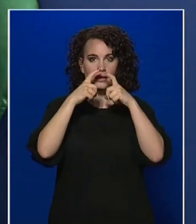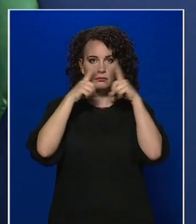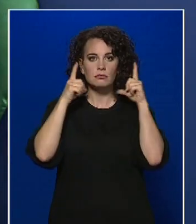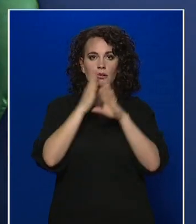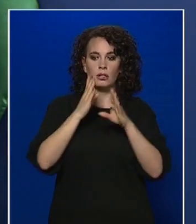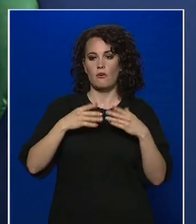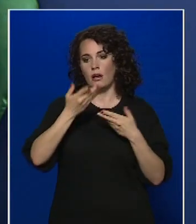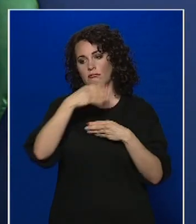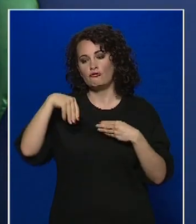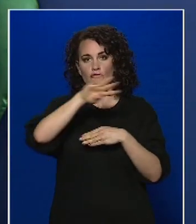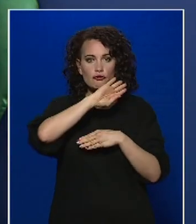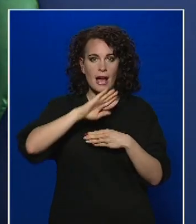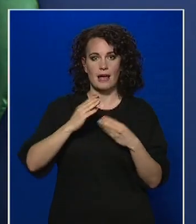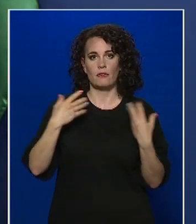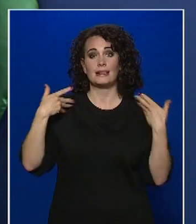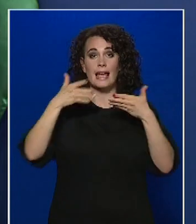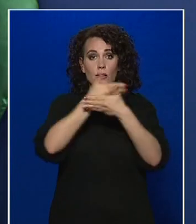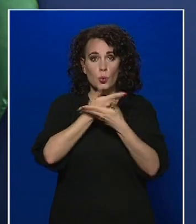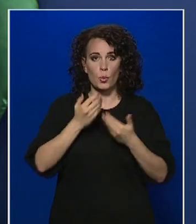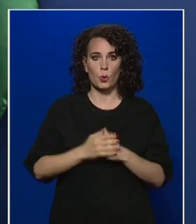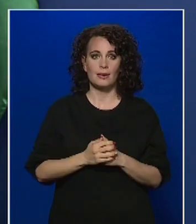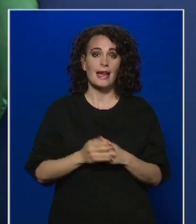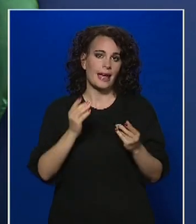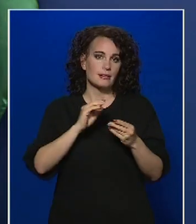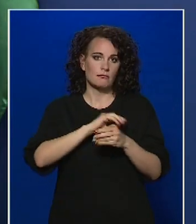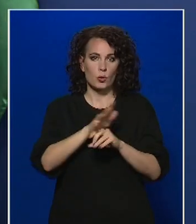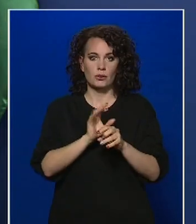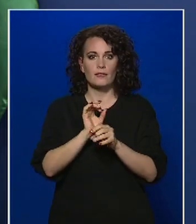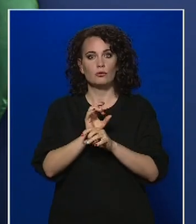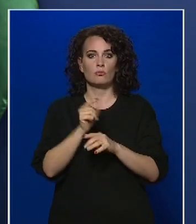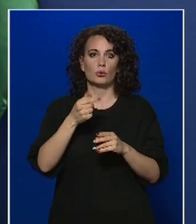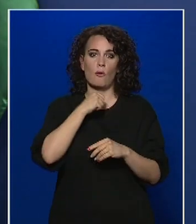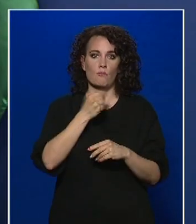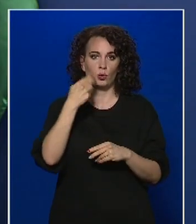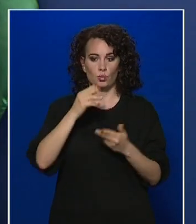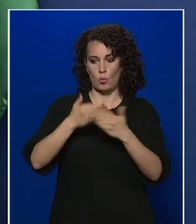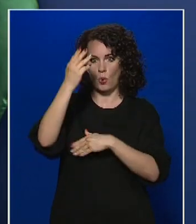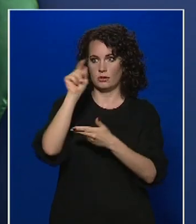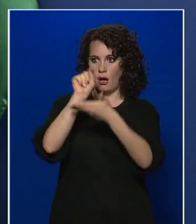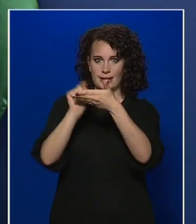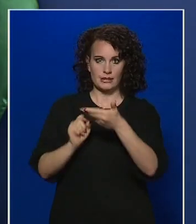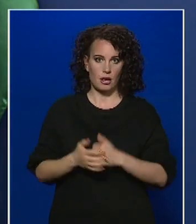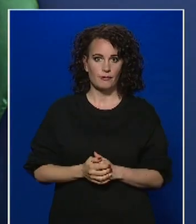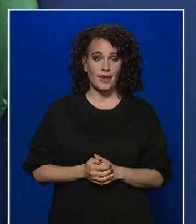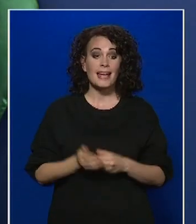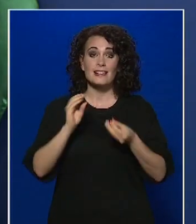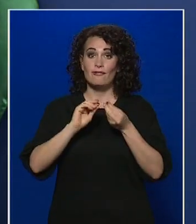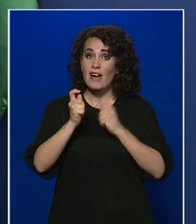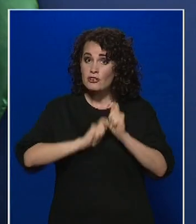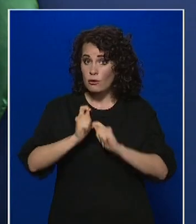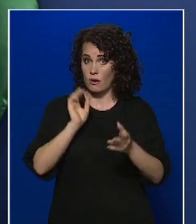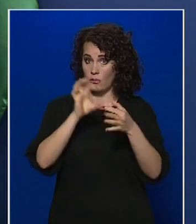maszk, sál, kendő, viselni, áll a koronavírus.gov.hu oldalon. A rendelet a vásárlókról rendelkezik.